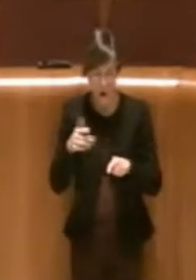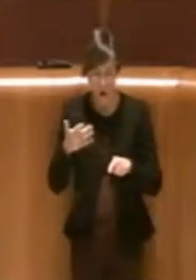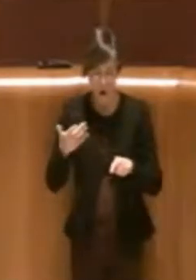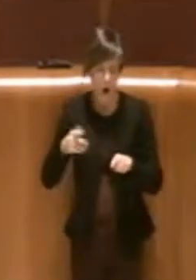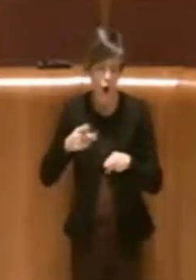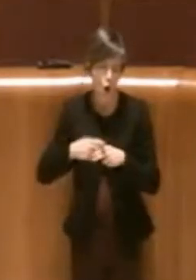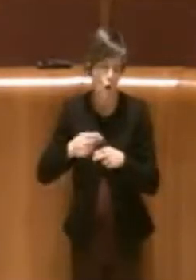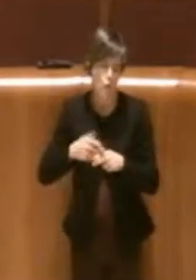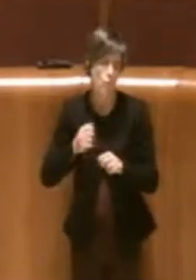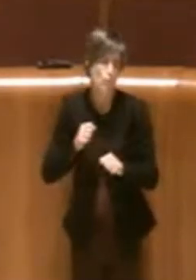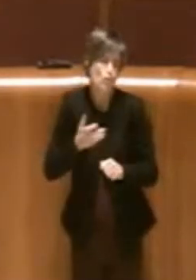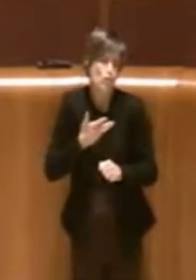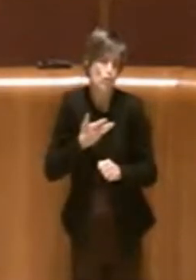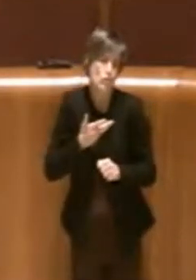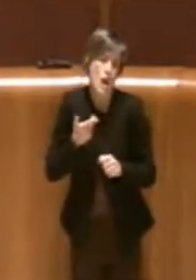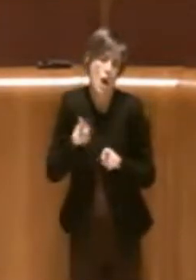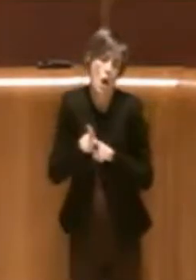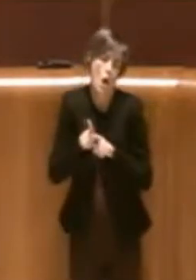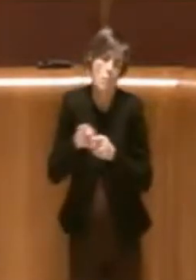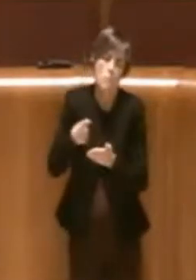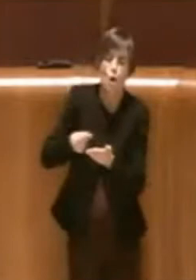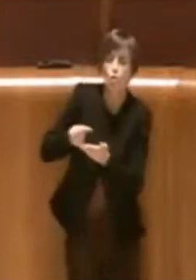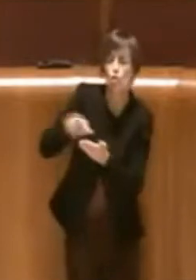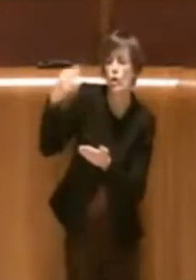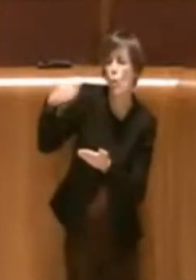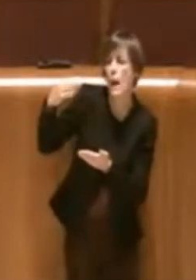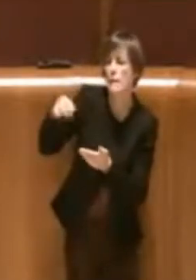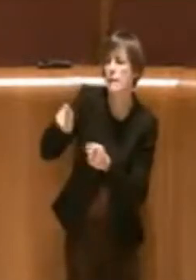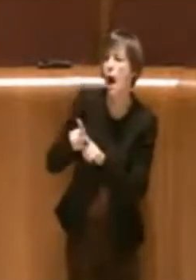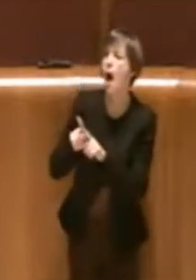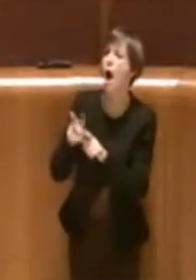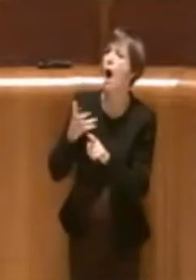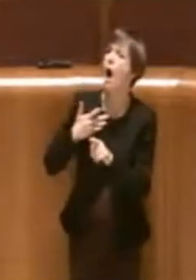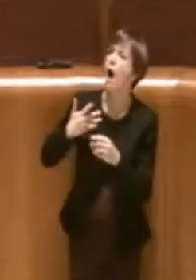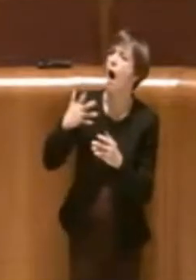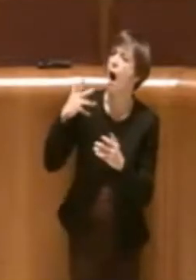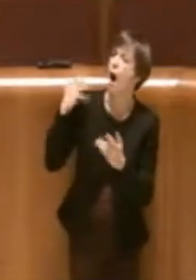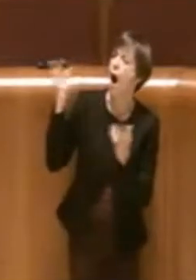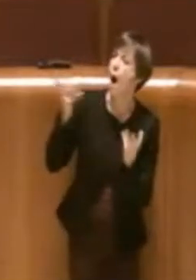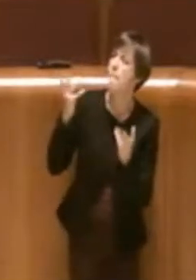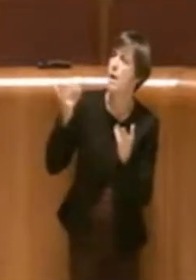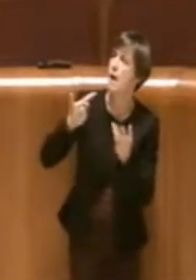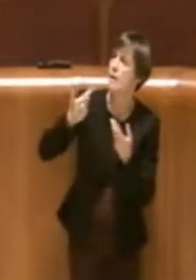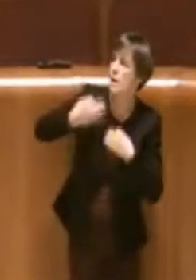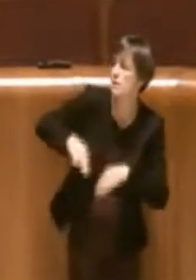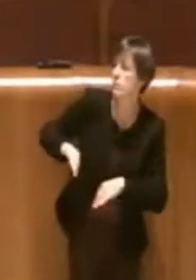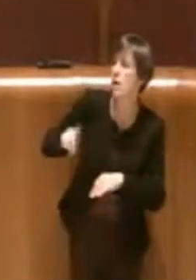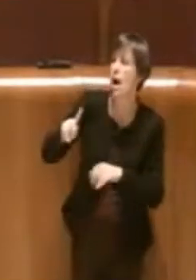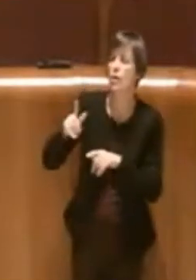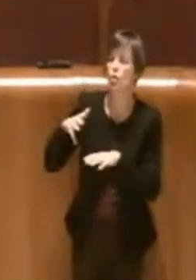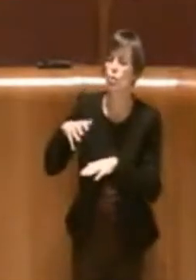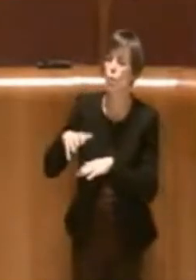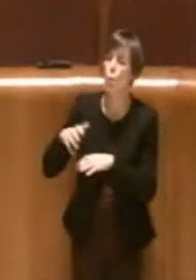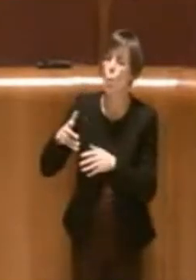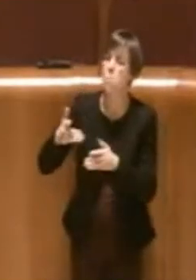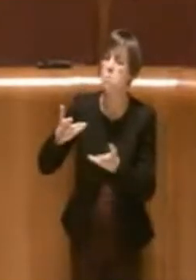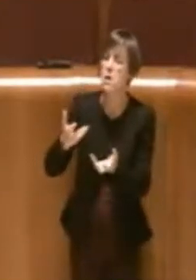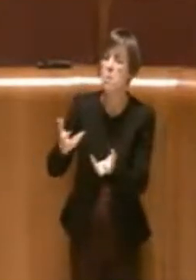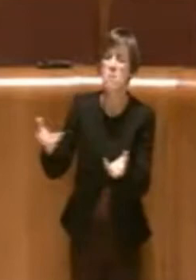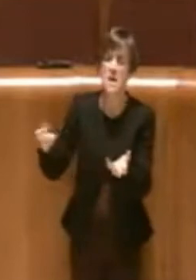qualità, dei progetti come ho detto prima sostenibili che porteranno al recupero di beni ad oggi